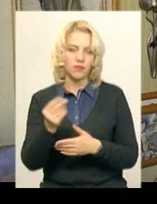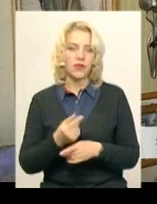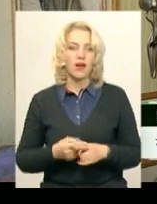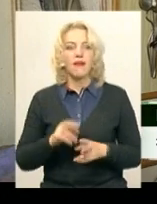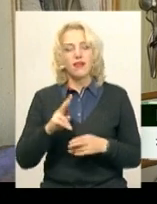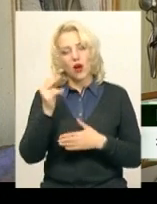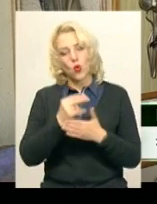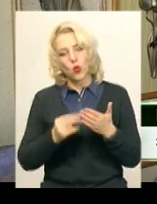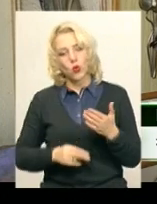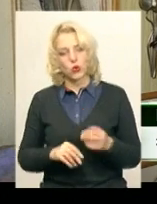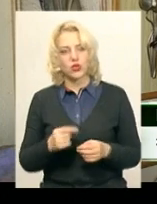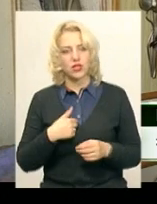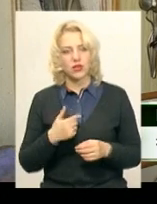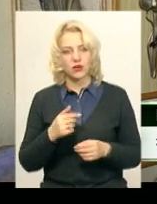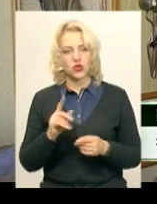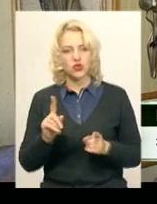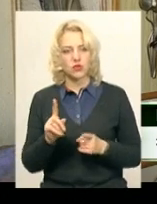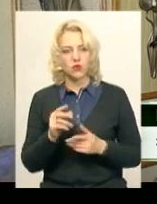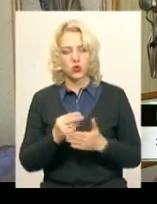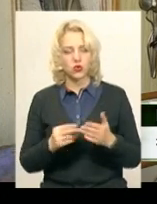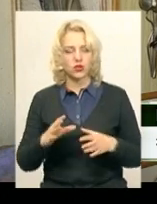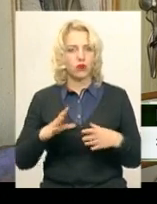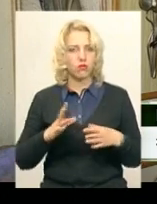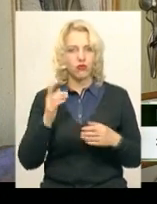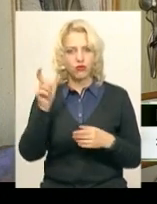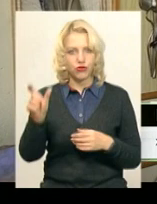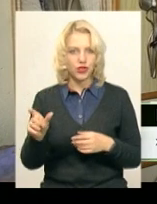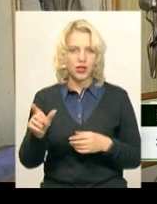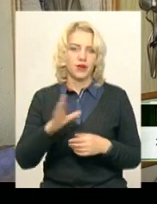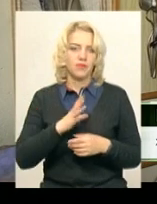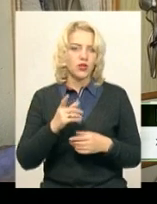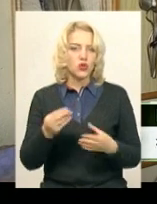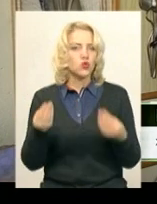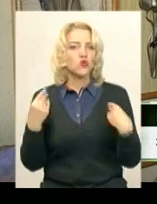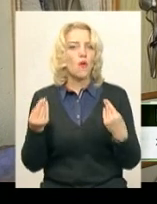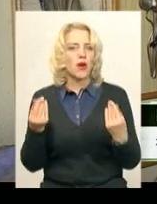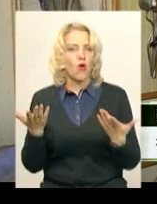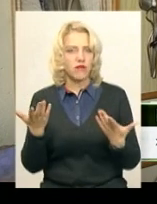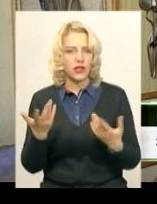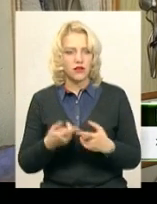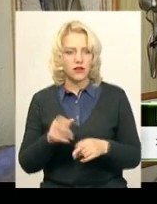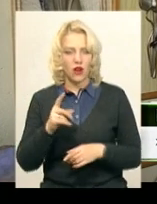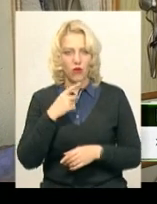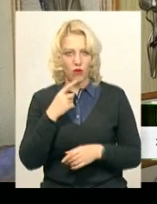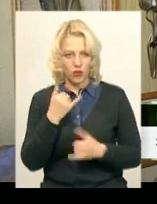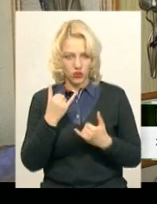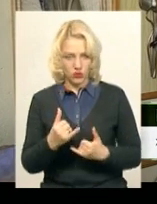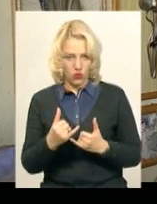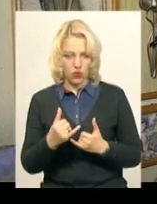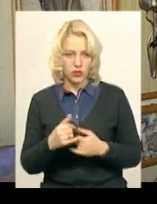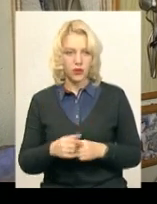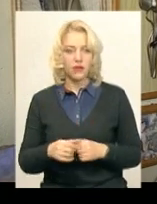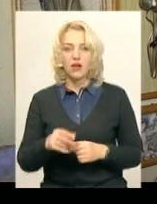і художник був дуже суперою, так скажемо, як кажуть сьогодні. Бо